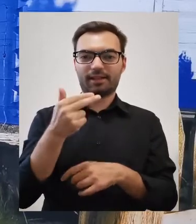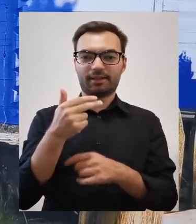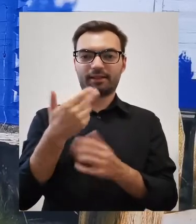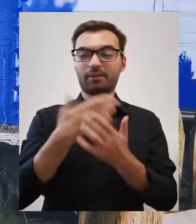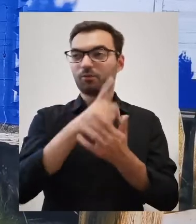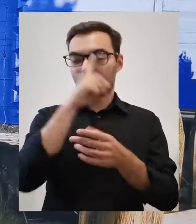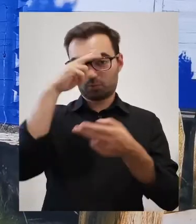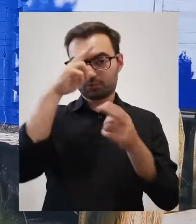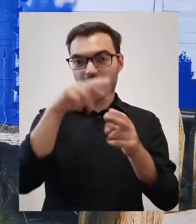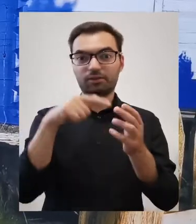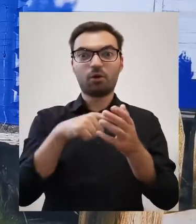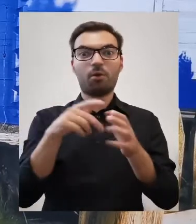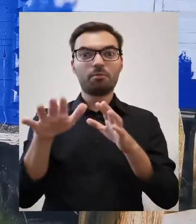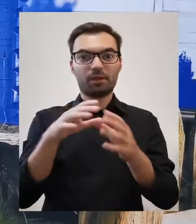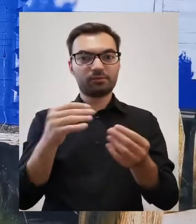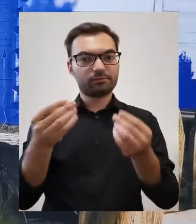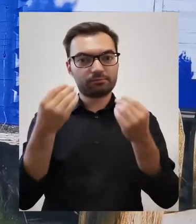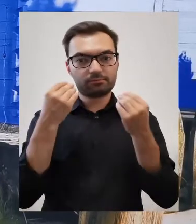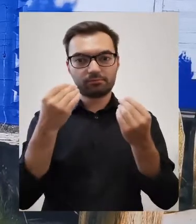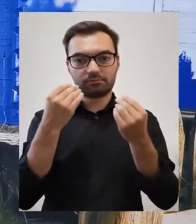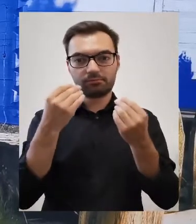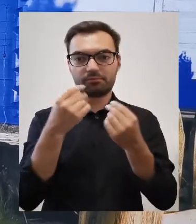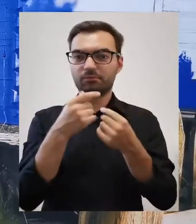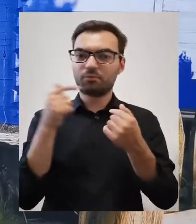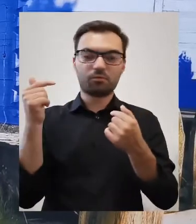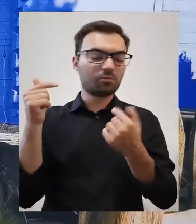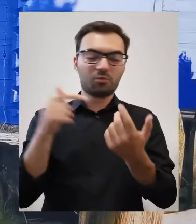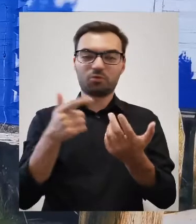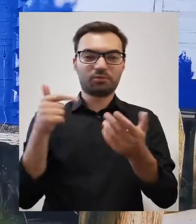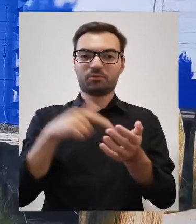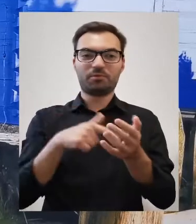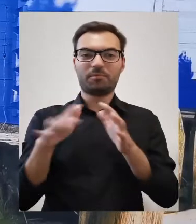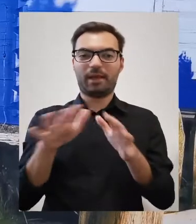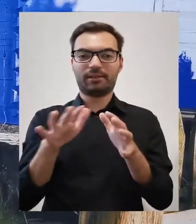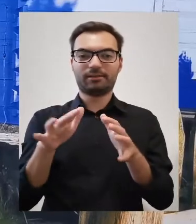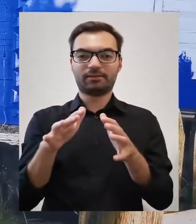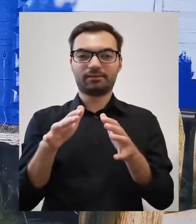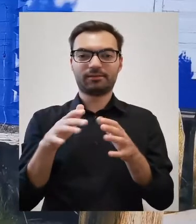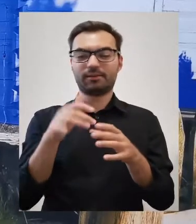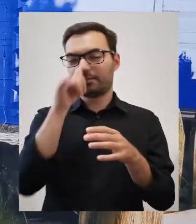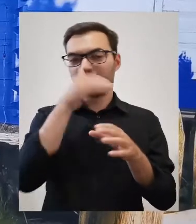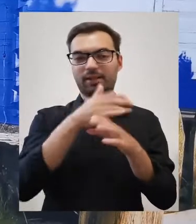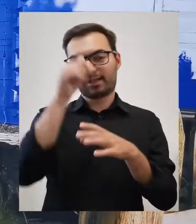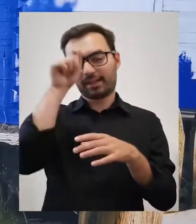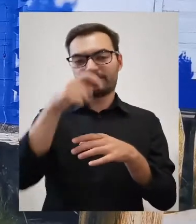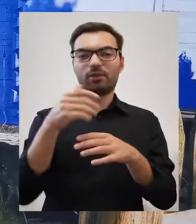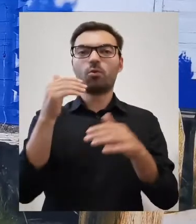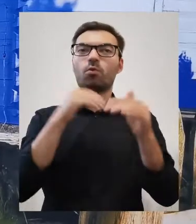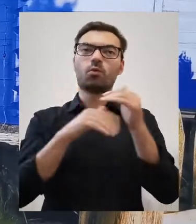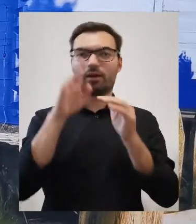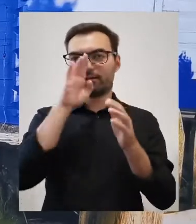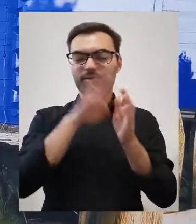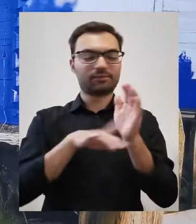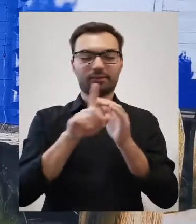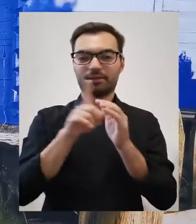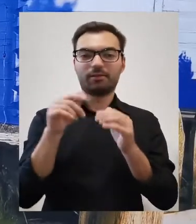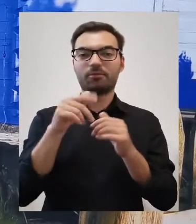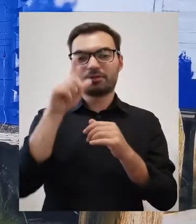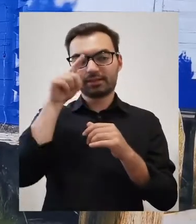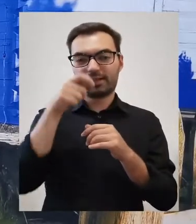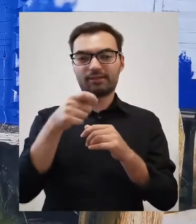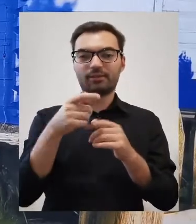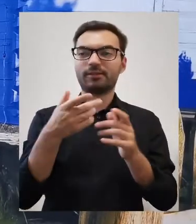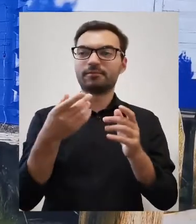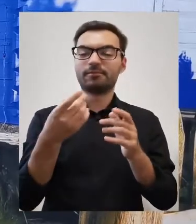wydarzyło się to w miejscu tak niezwykłym, że nie można dalej nazywać tego miejsca po prostu